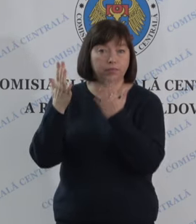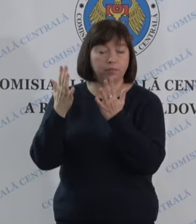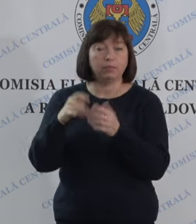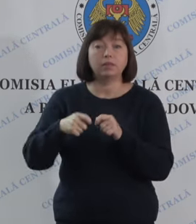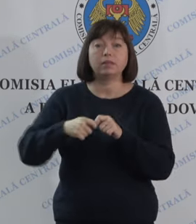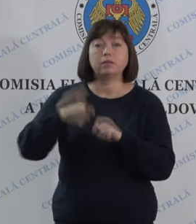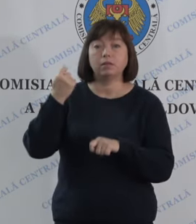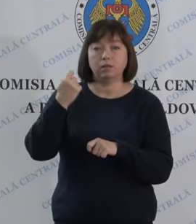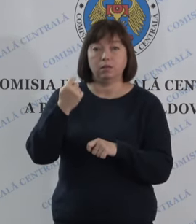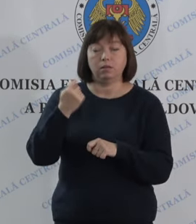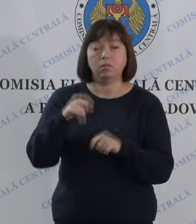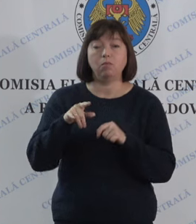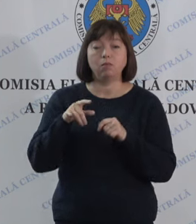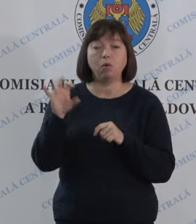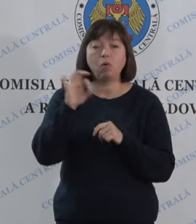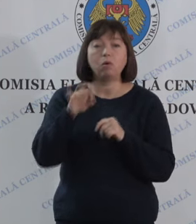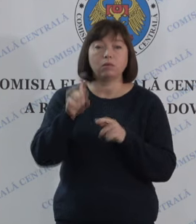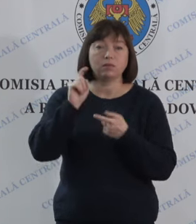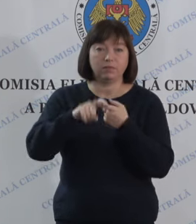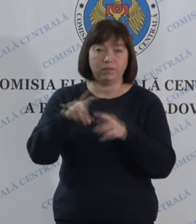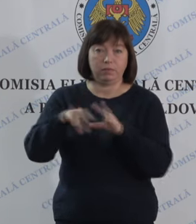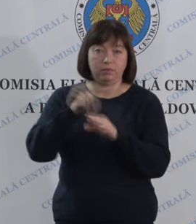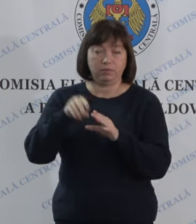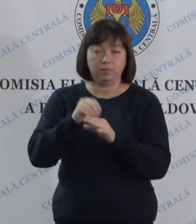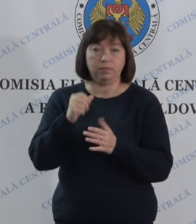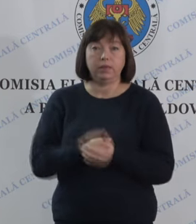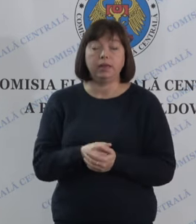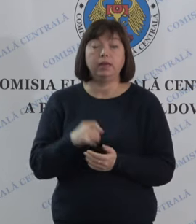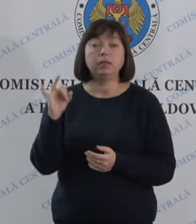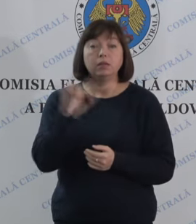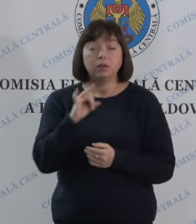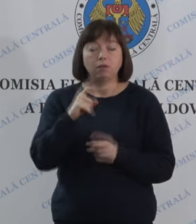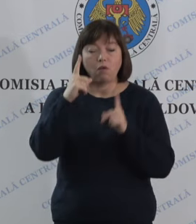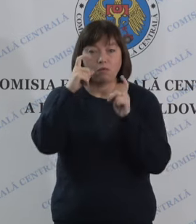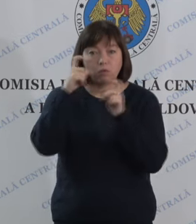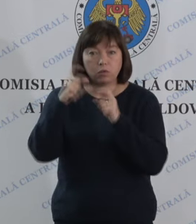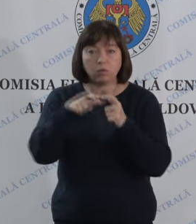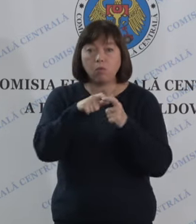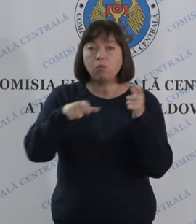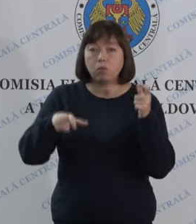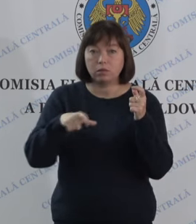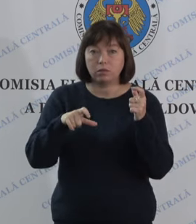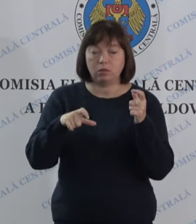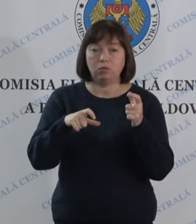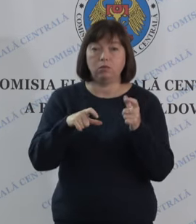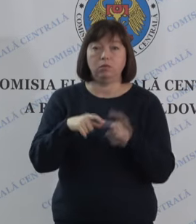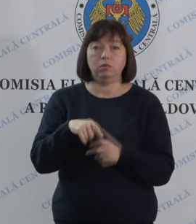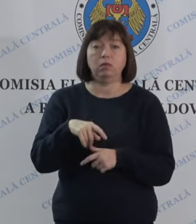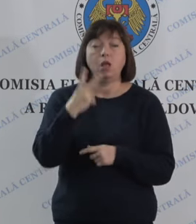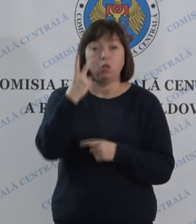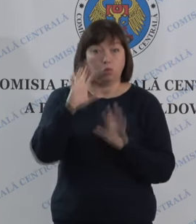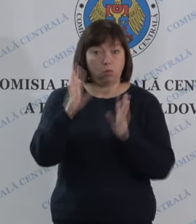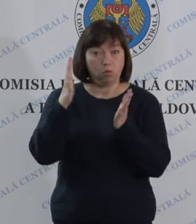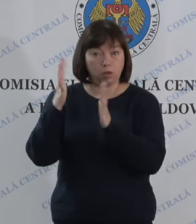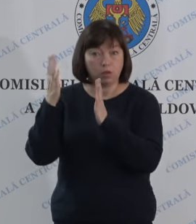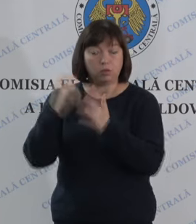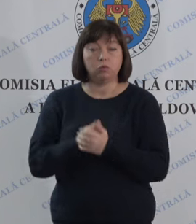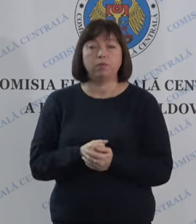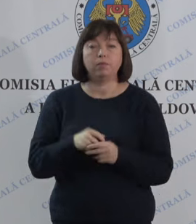de încălcări ale procesului electoral. Și anume, fotografierea buletinului de vot, două cazuri,